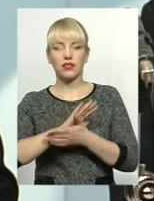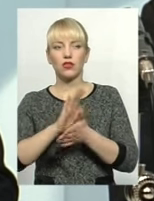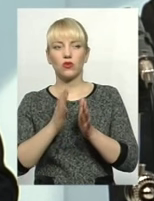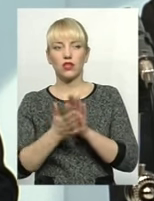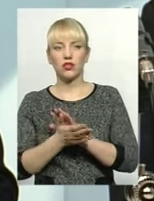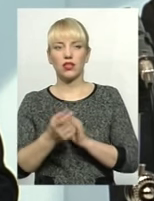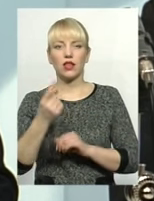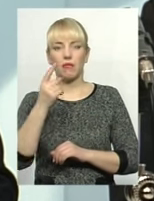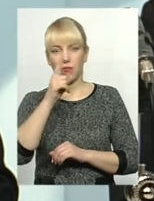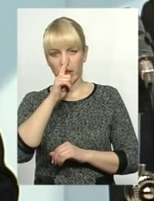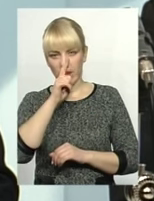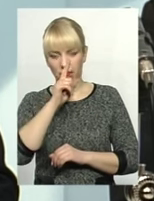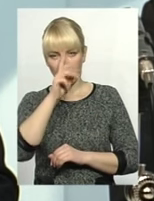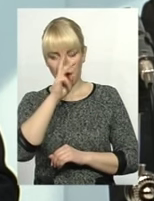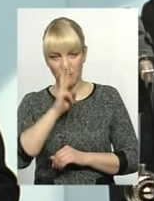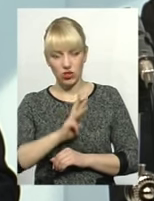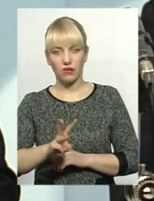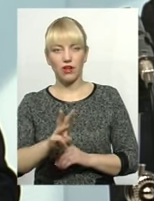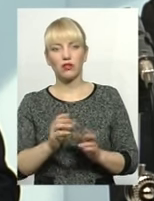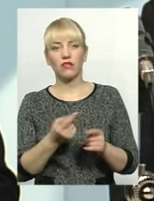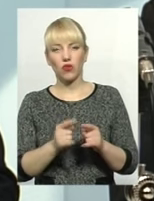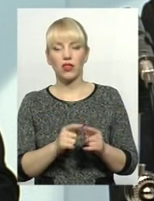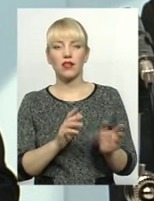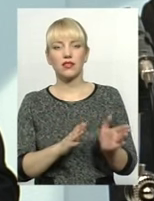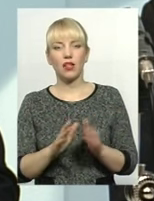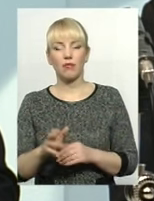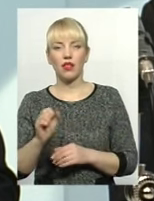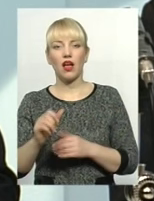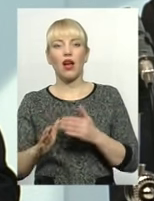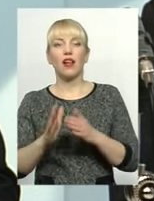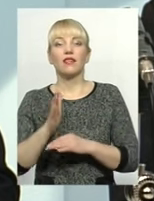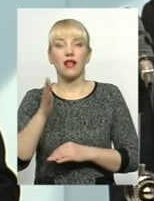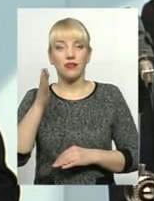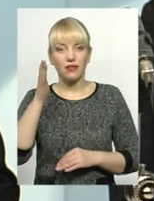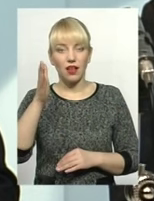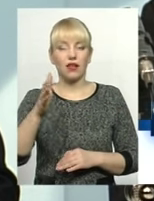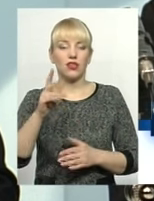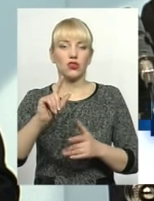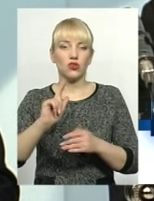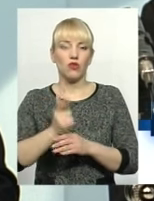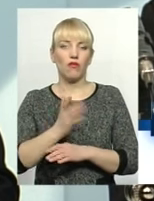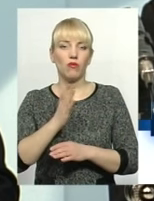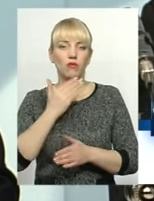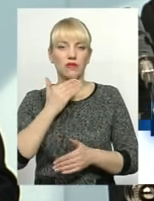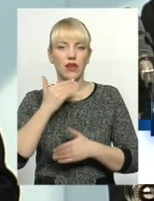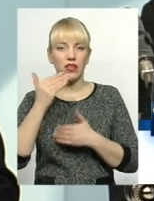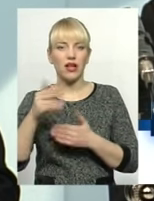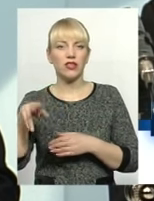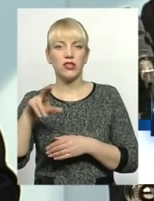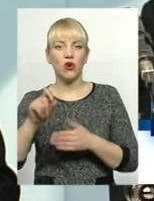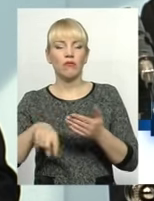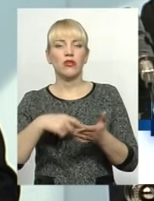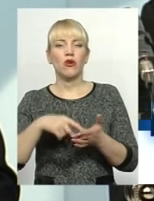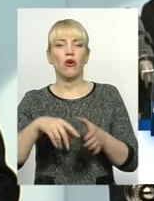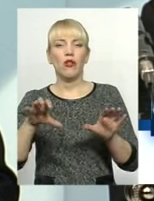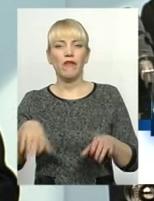на перший квартал, вона стабільна, а надалі це будемо знову, будемо звертатись до міського голови, до сесії, до депутатів